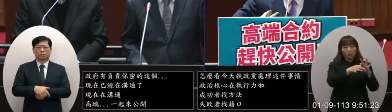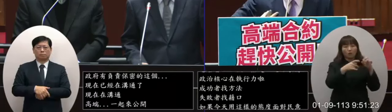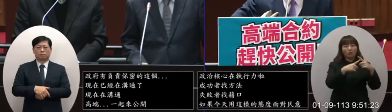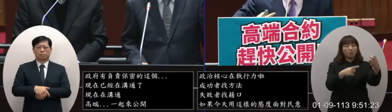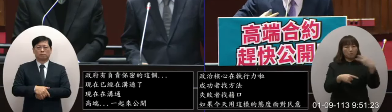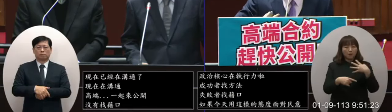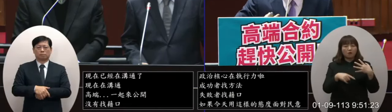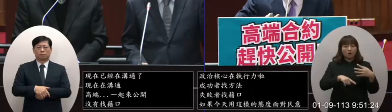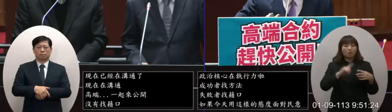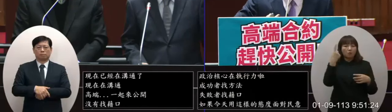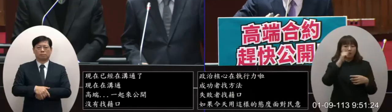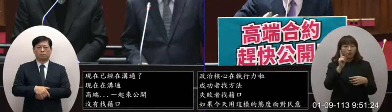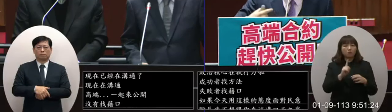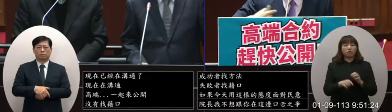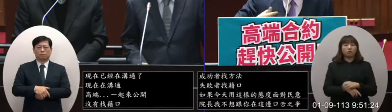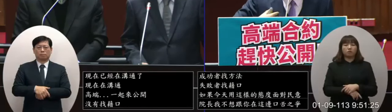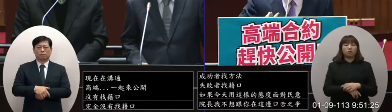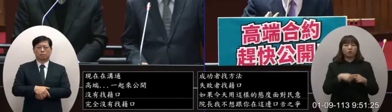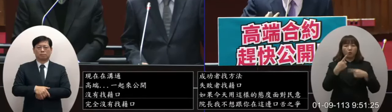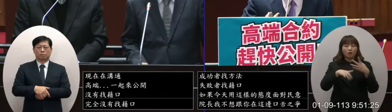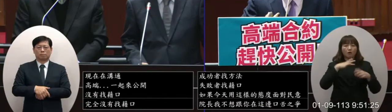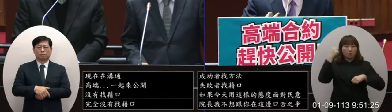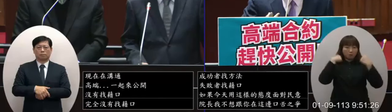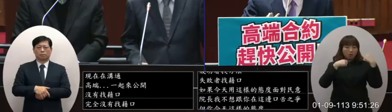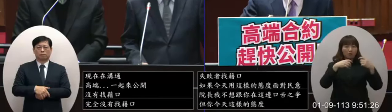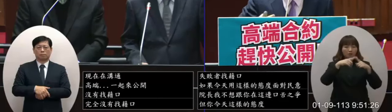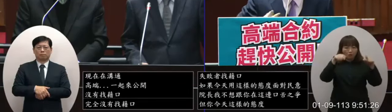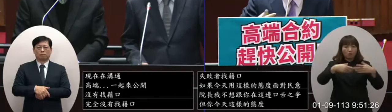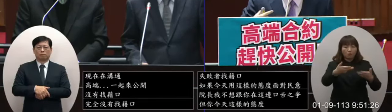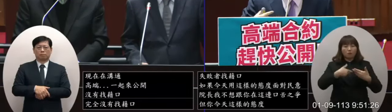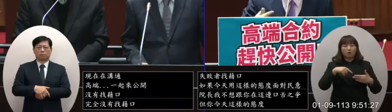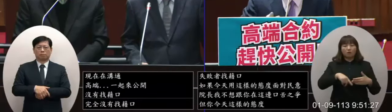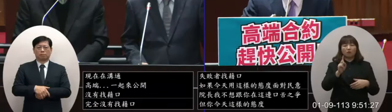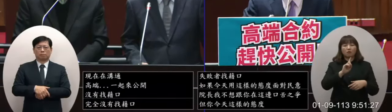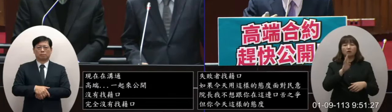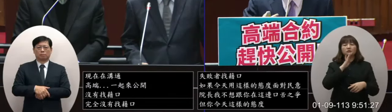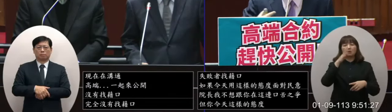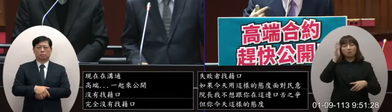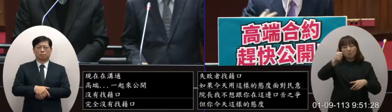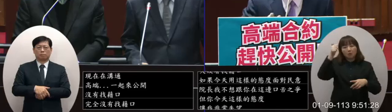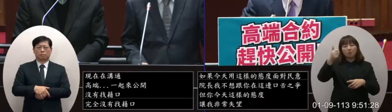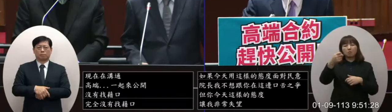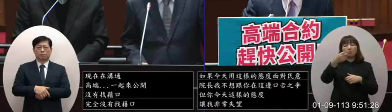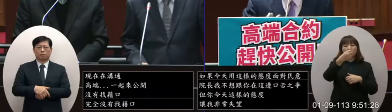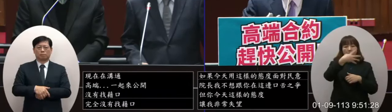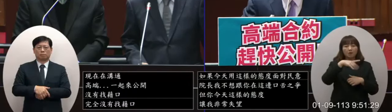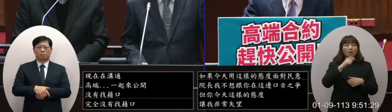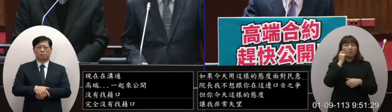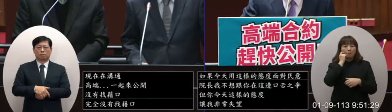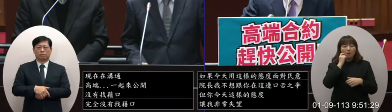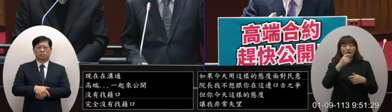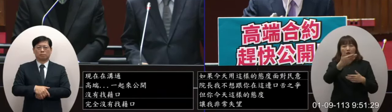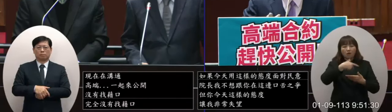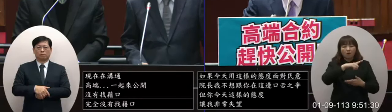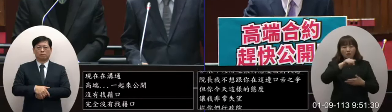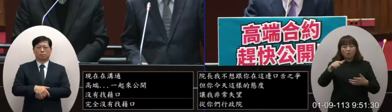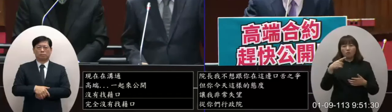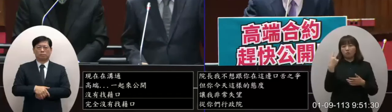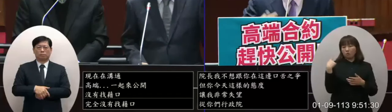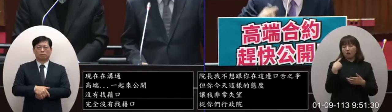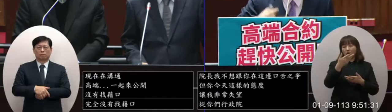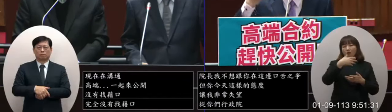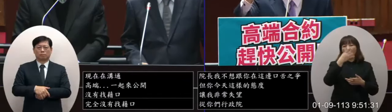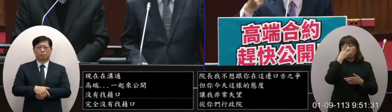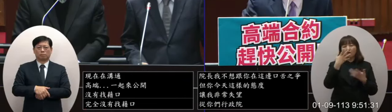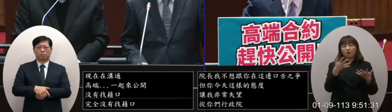聯絡人告訴我們的原因是什麼為什麼今天早上才送到辦公室因為長官說沒有辦法提供昨天